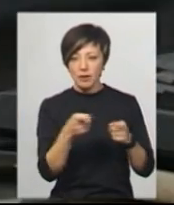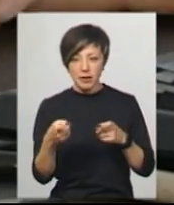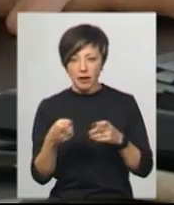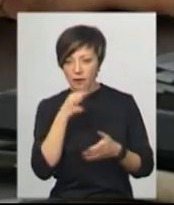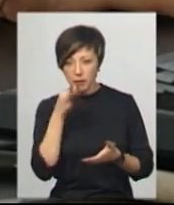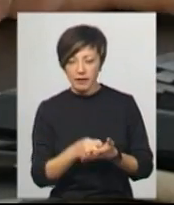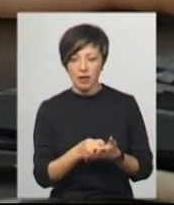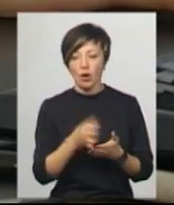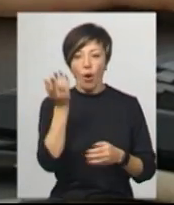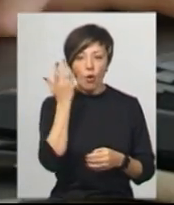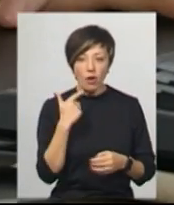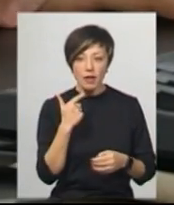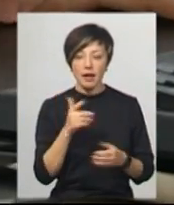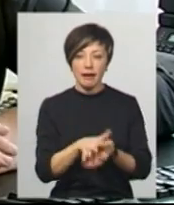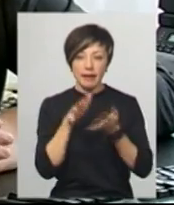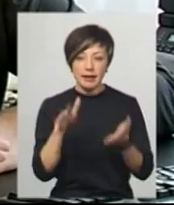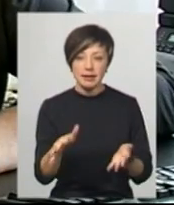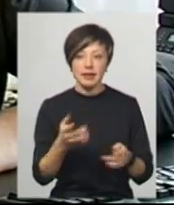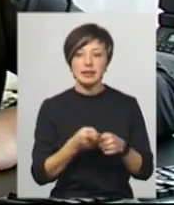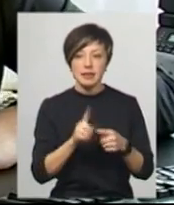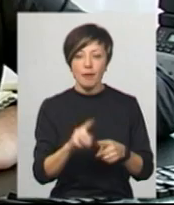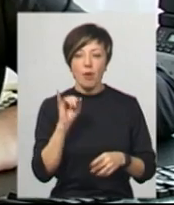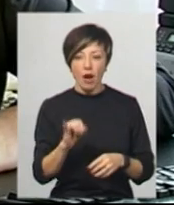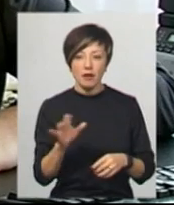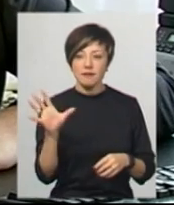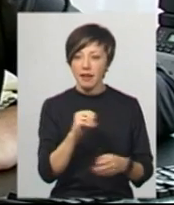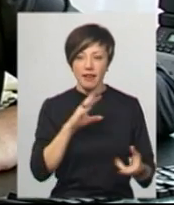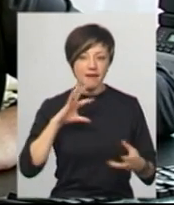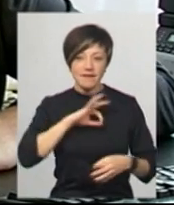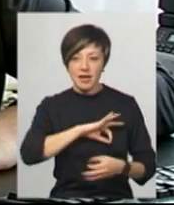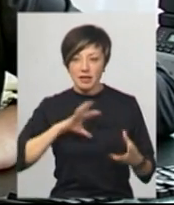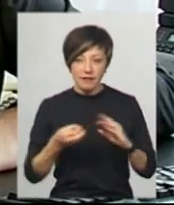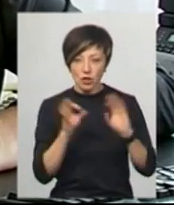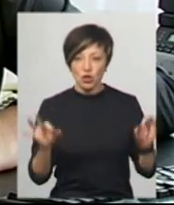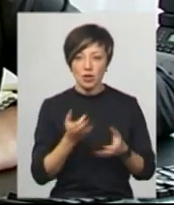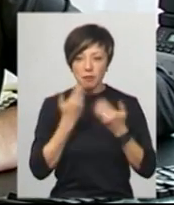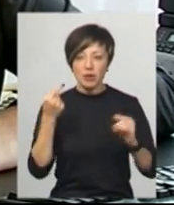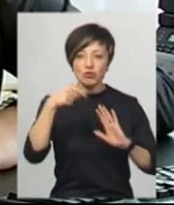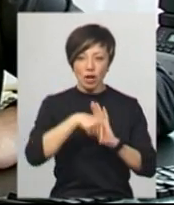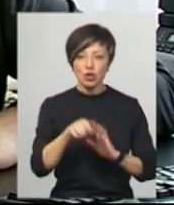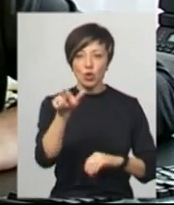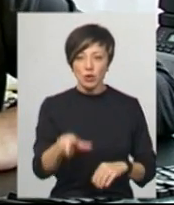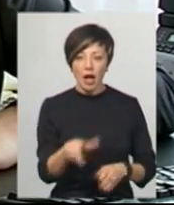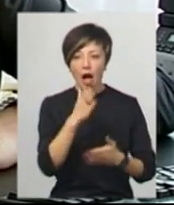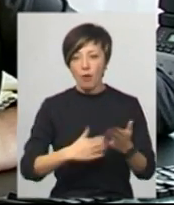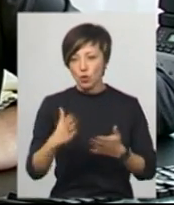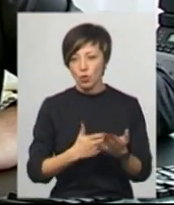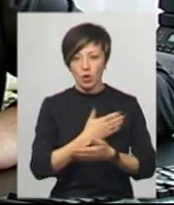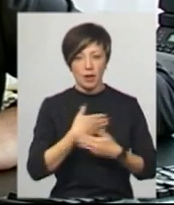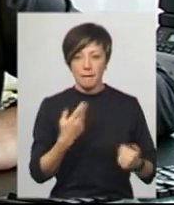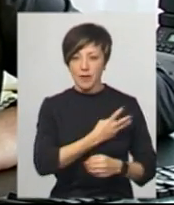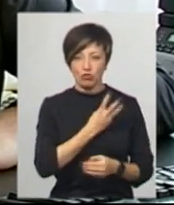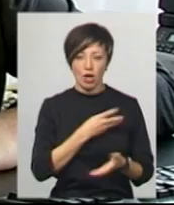відповідальності. Коли йде критика, все погано, все неефективно, нічого немає, це значить людина абсолютно не бажає